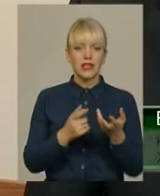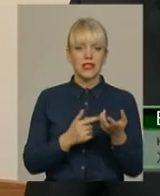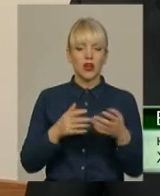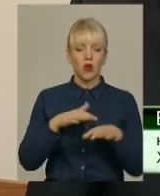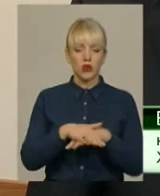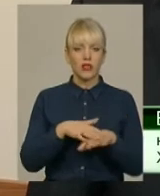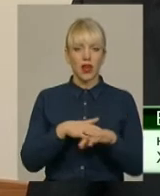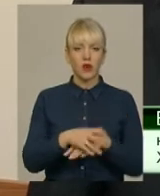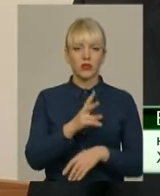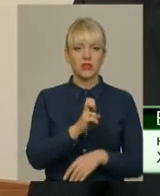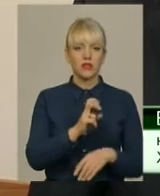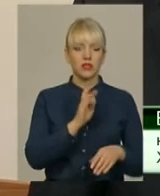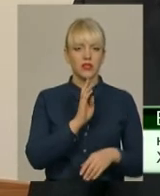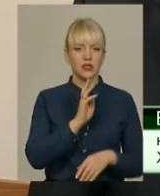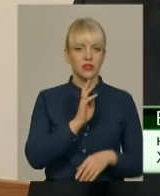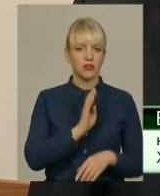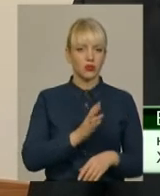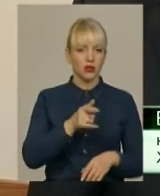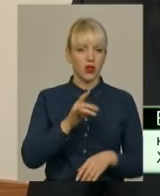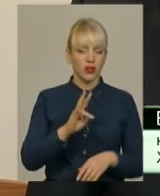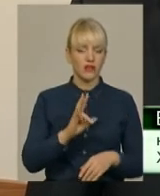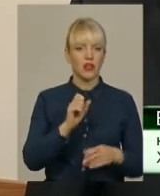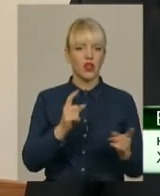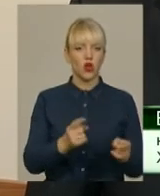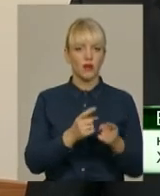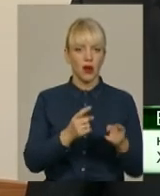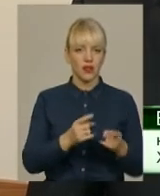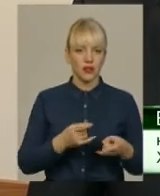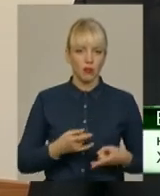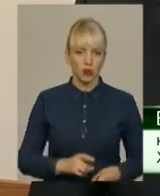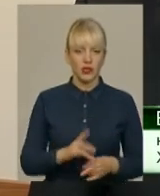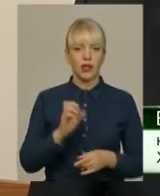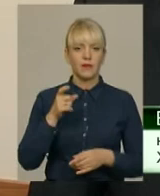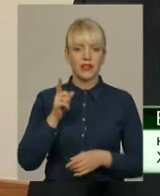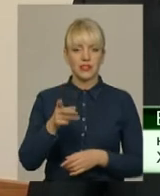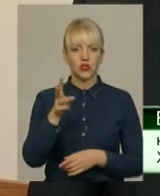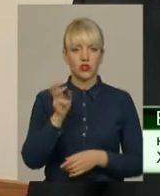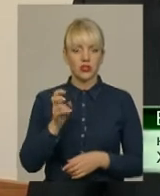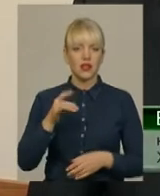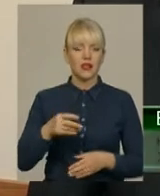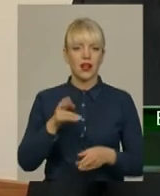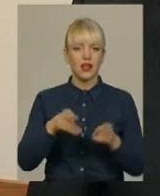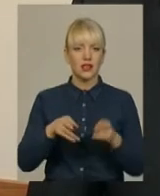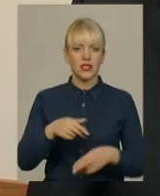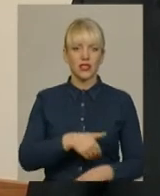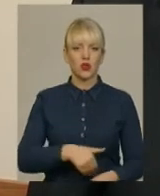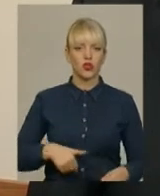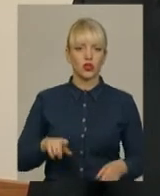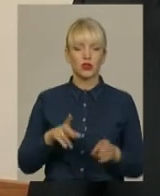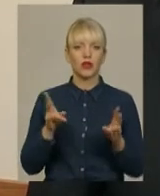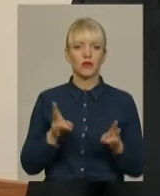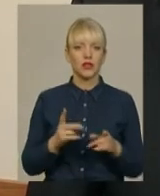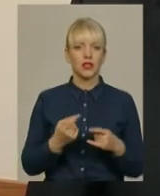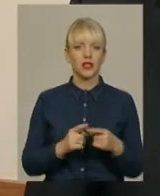гривень на нормальні пологи і 1300 на кесарський ростин. Саме необхідне, що потрібно для